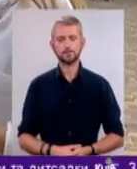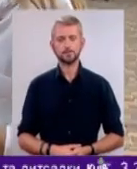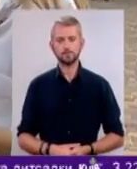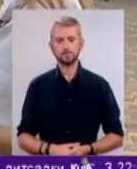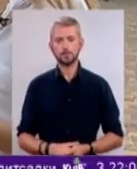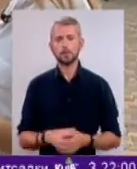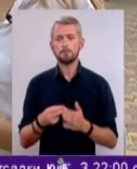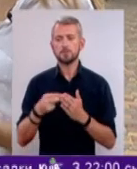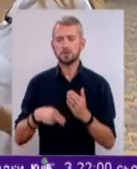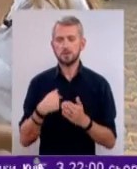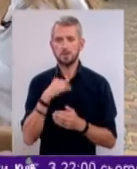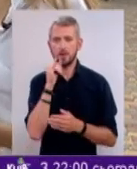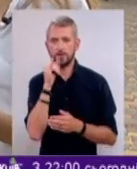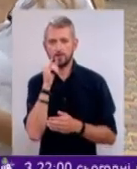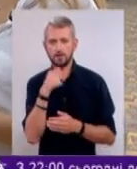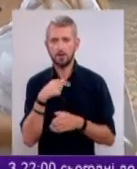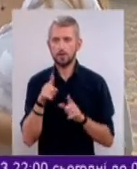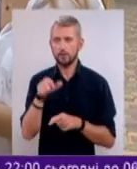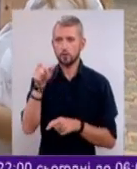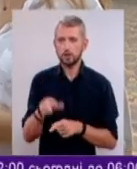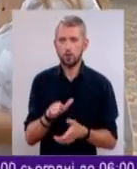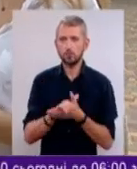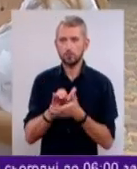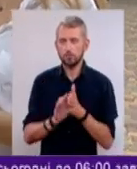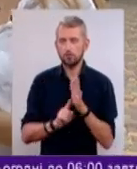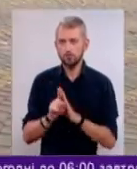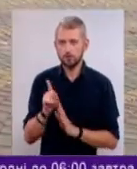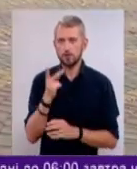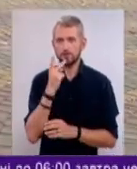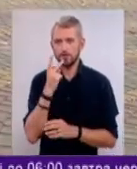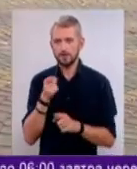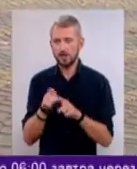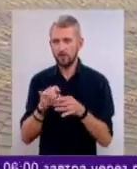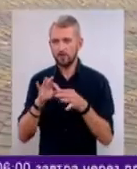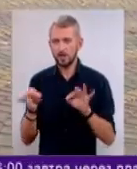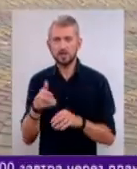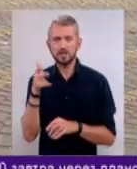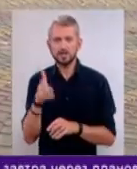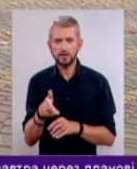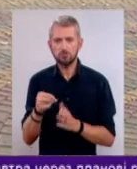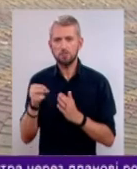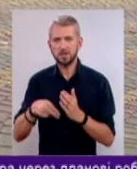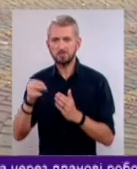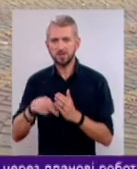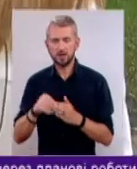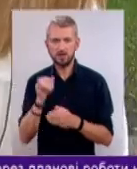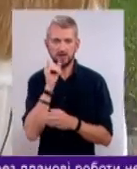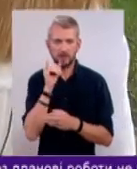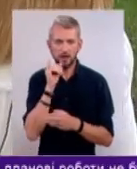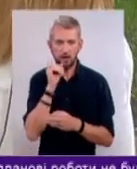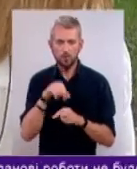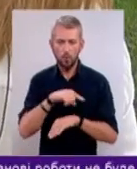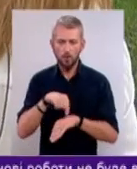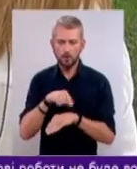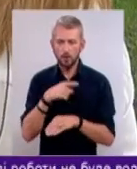Підпишись на мене в інстат, я навіть з людиною знайомитись починала завжди з цієї фрази. Три тисячі підписників в інстаграмі, години за обробкою